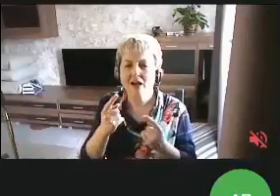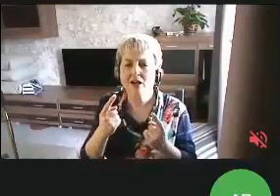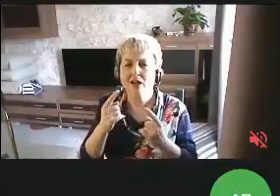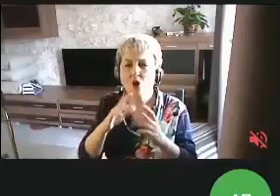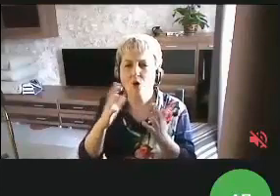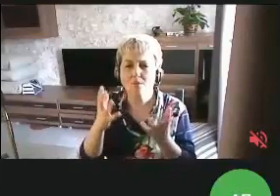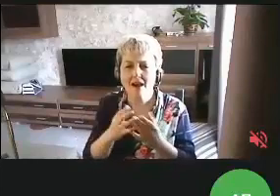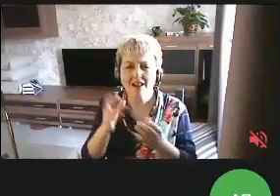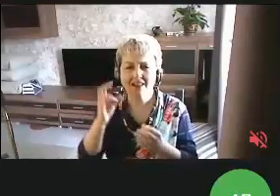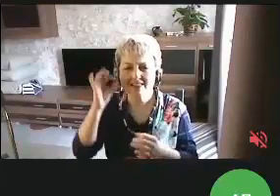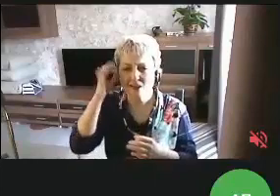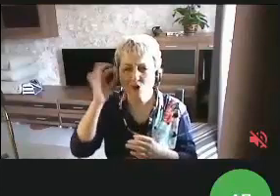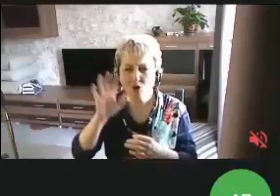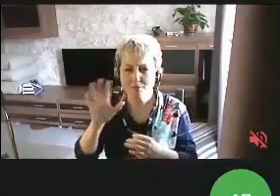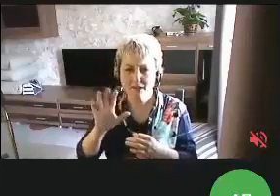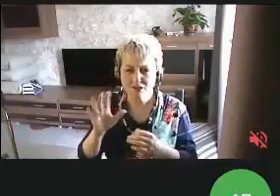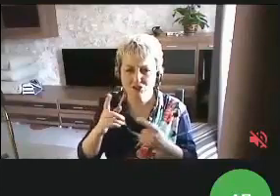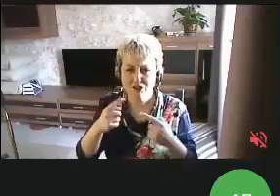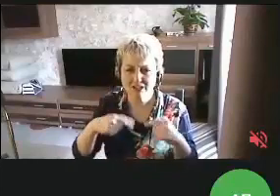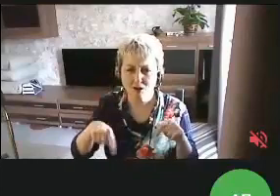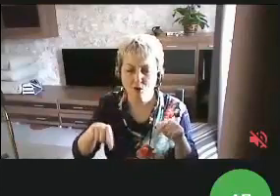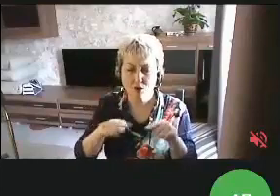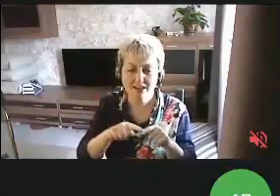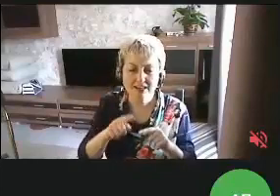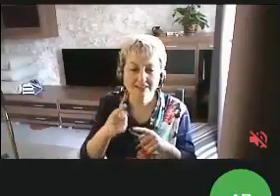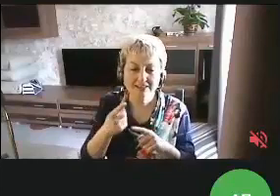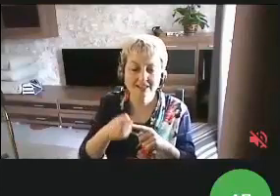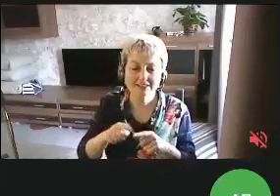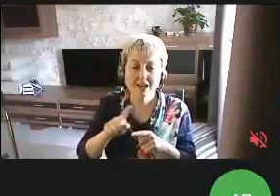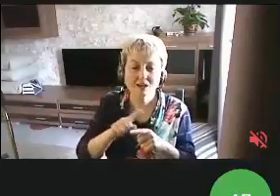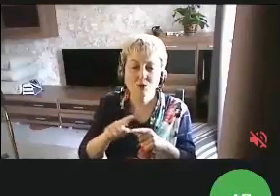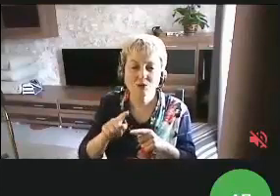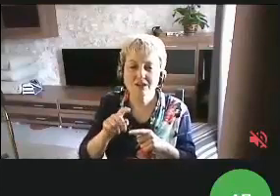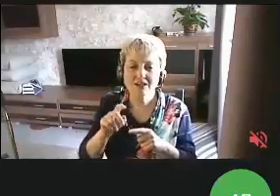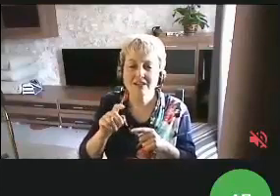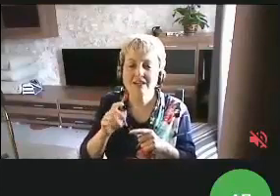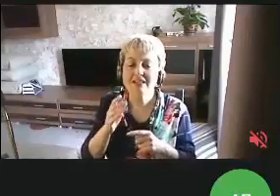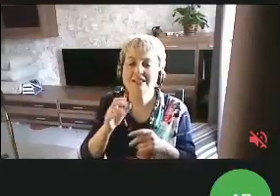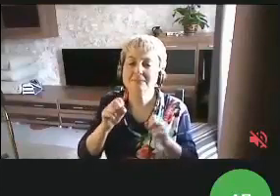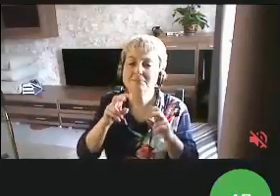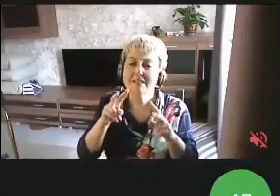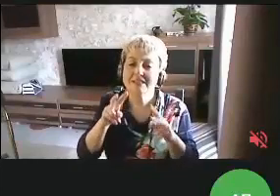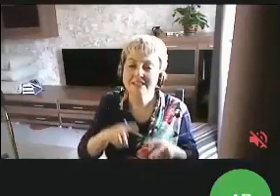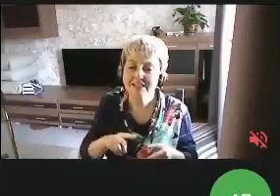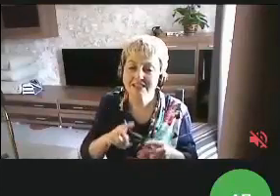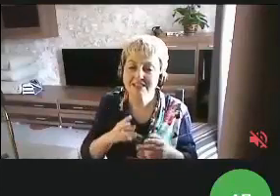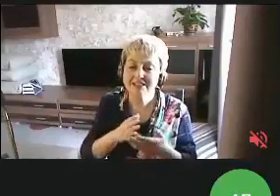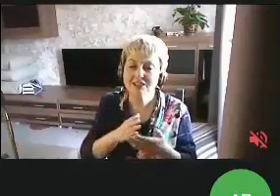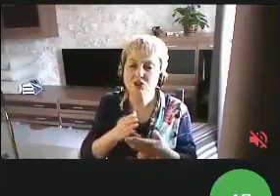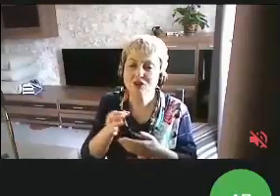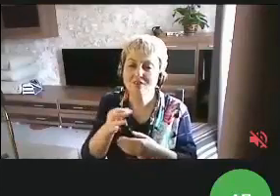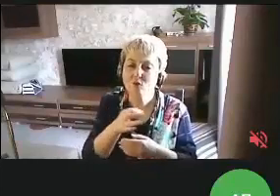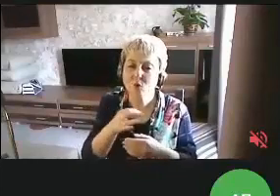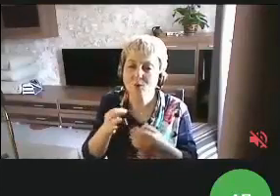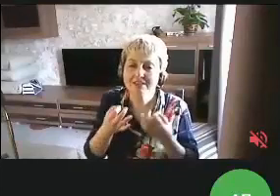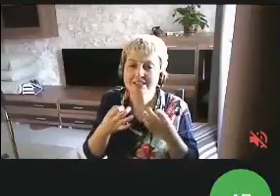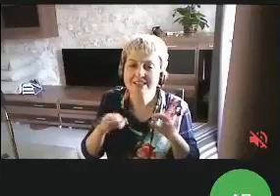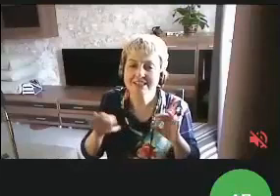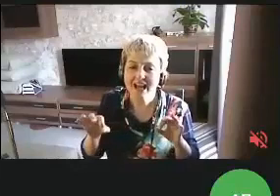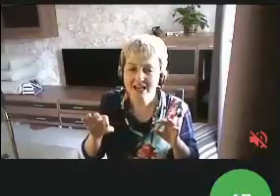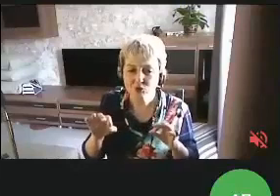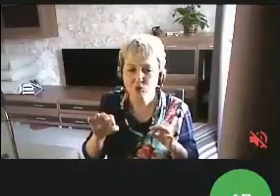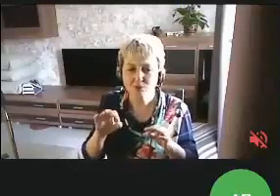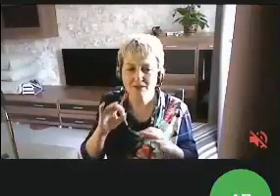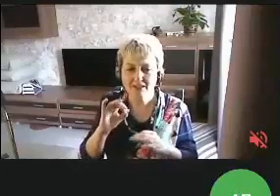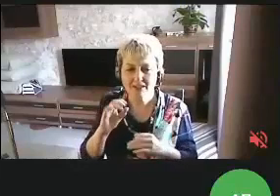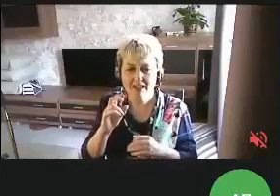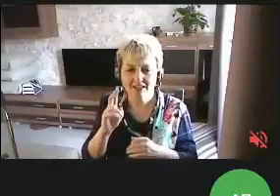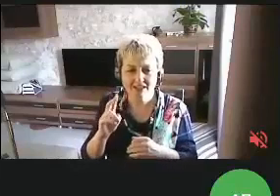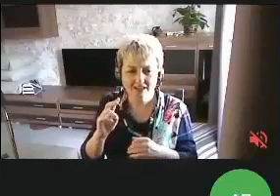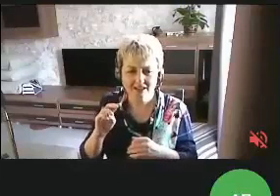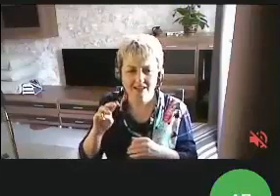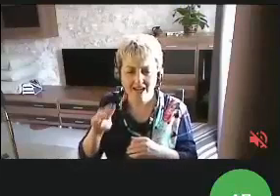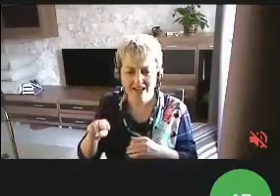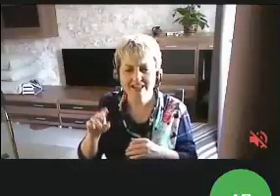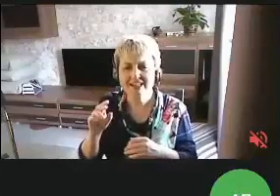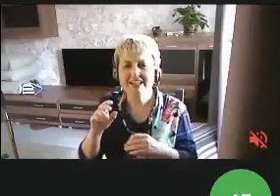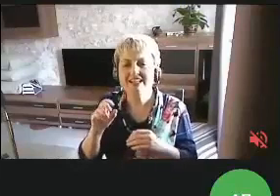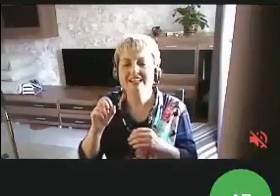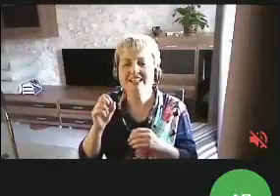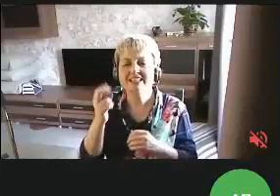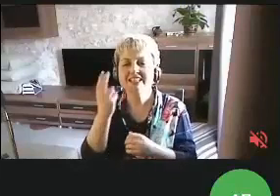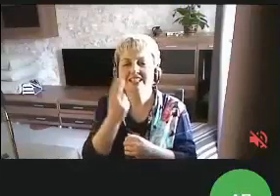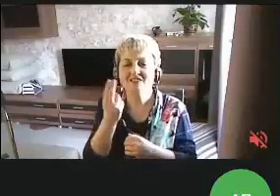Это глобальные некоммерческие организации, которые именно специализируются в области доступности ИКТ. и